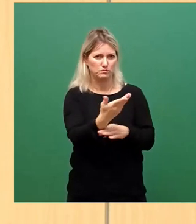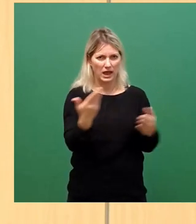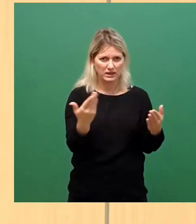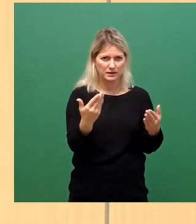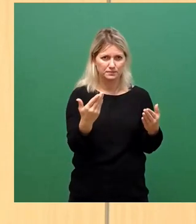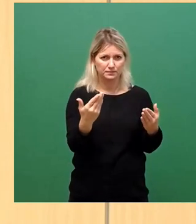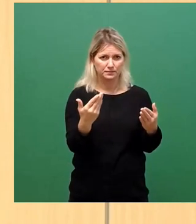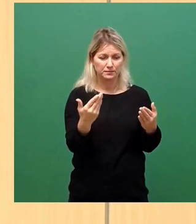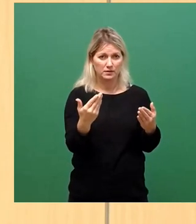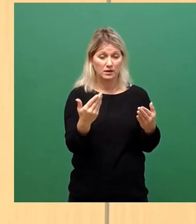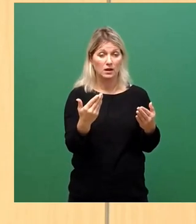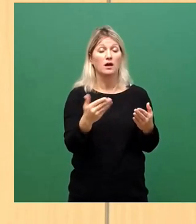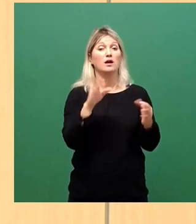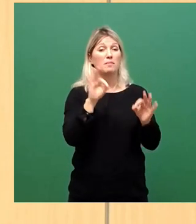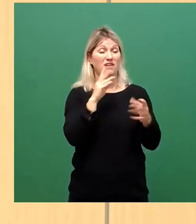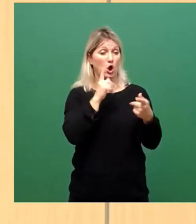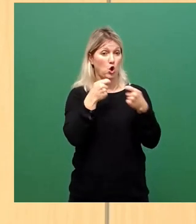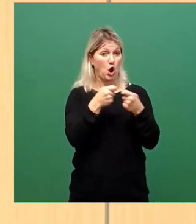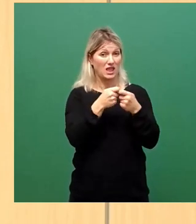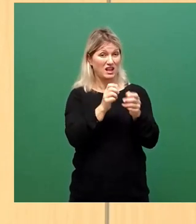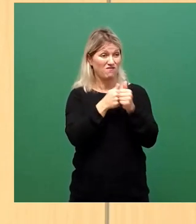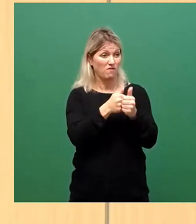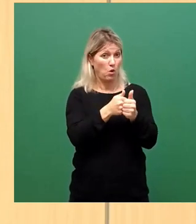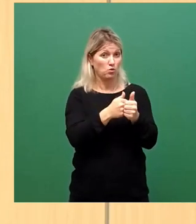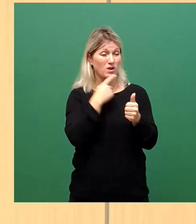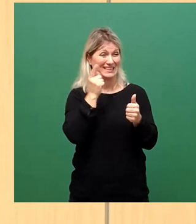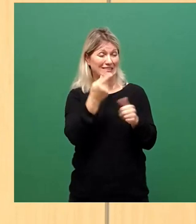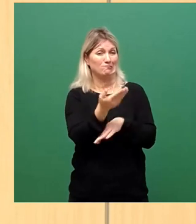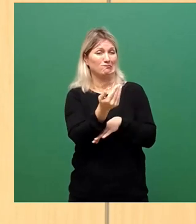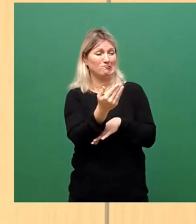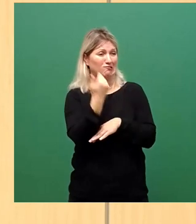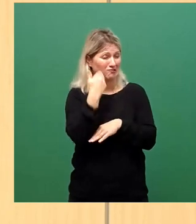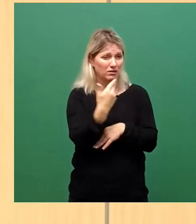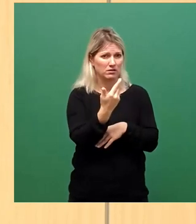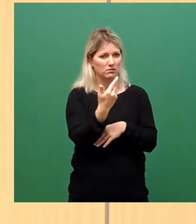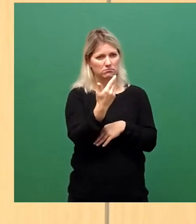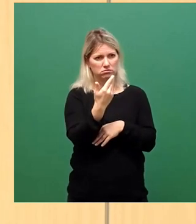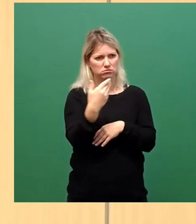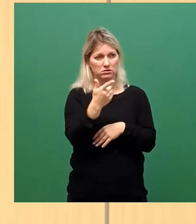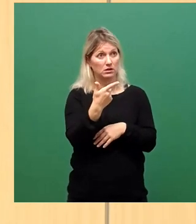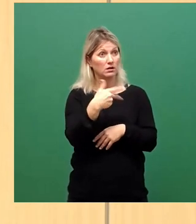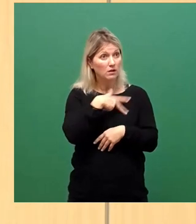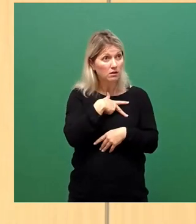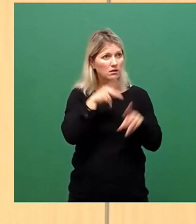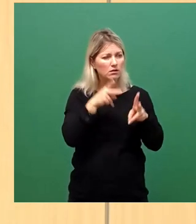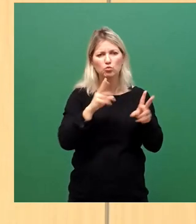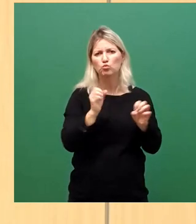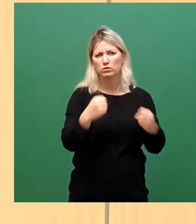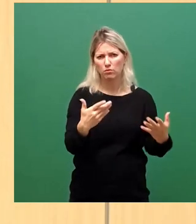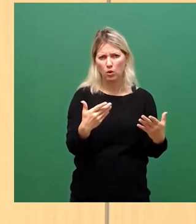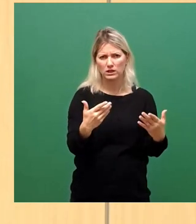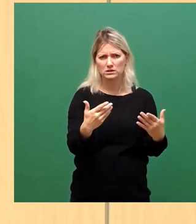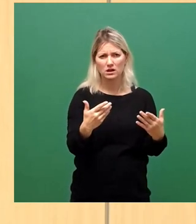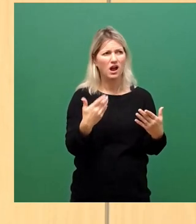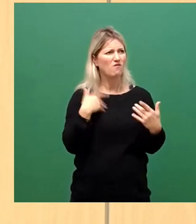Aufrechterhaltung der Kontaktverfolgung danach ruft, scheint jegliche Realitäten auszublenden. Keine Organisation der Welt